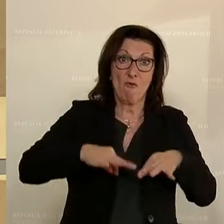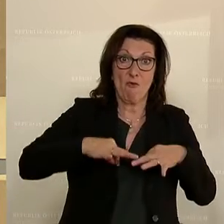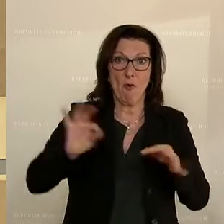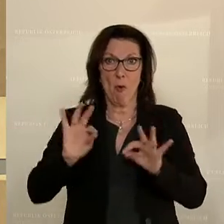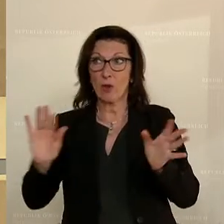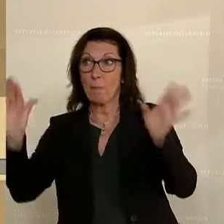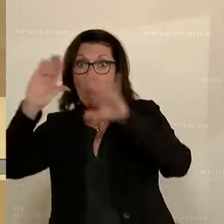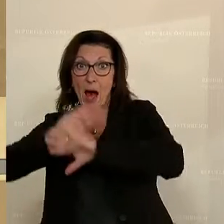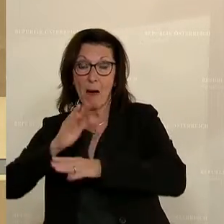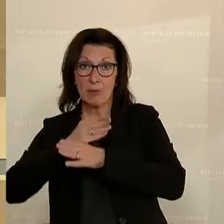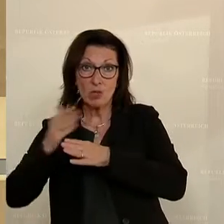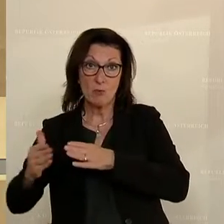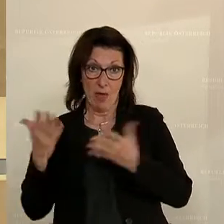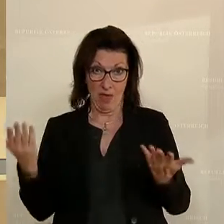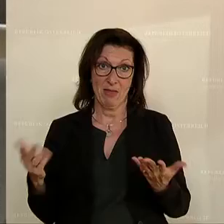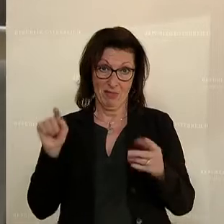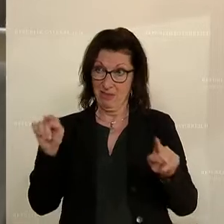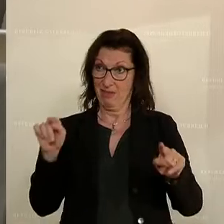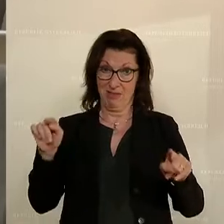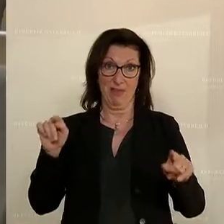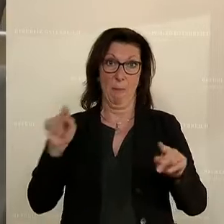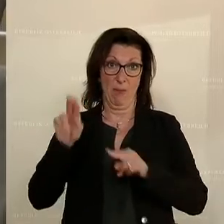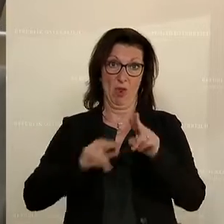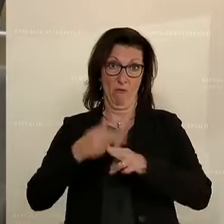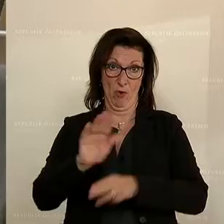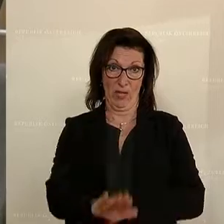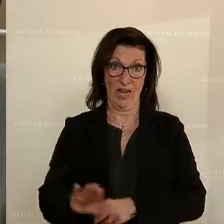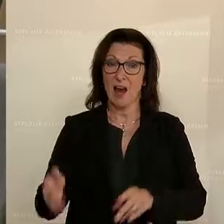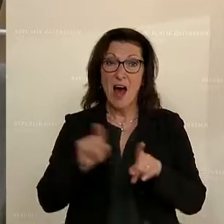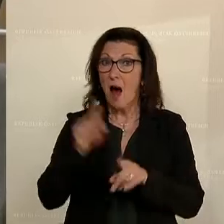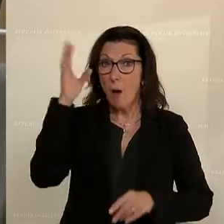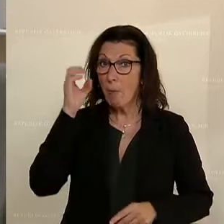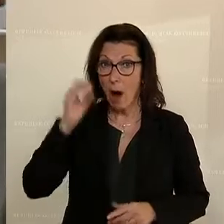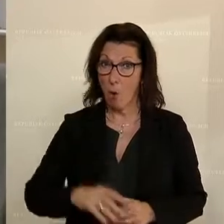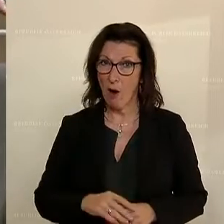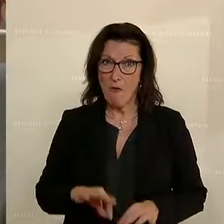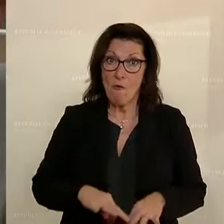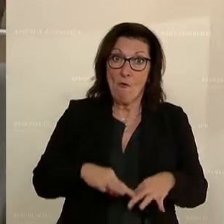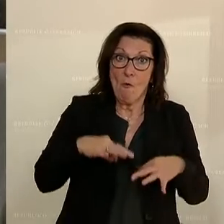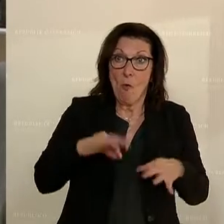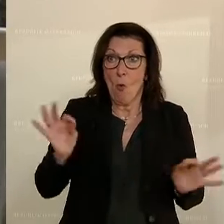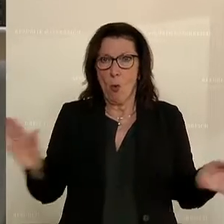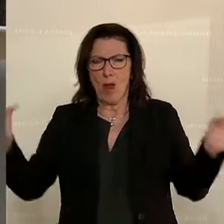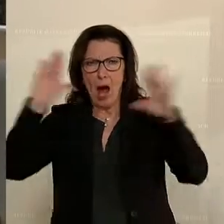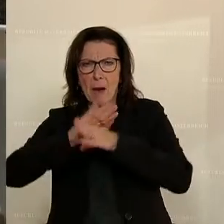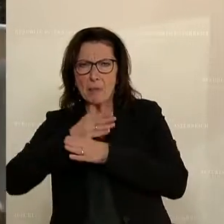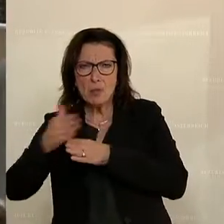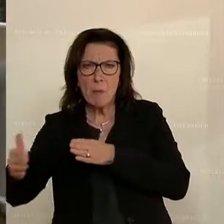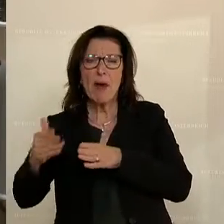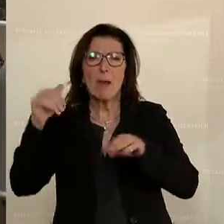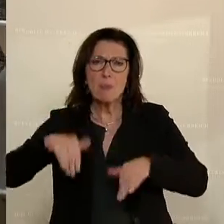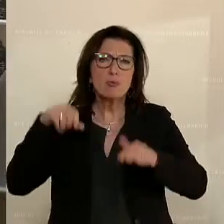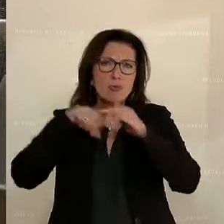eine viehhaltende Bäuerin hat damit ein Thema, nämlich dann, wenn sie frühmorgens in den Stall oder spätabends ihrer Arbeit nachgeht.